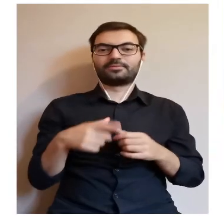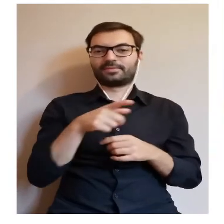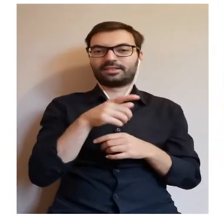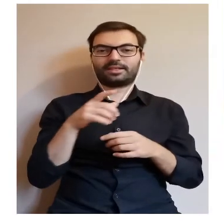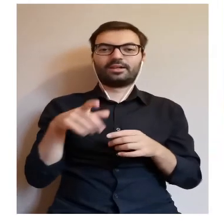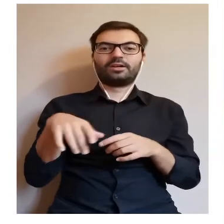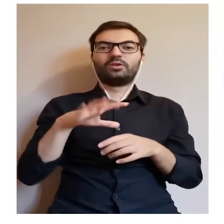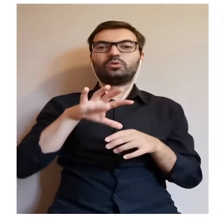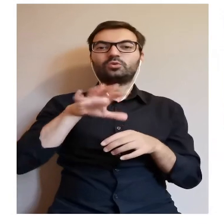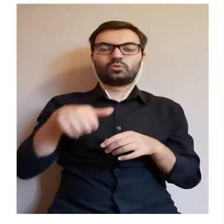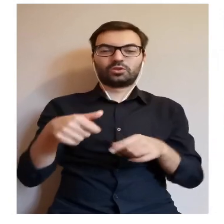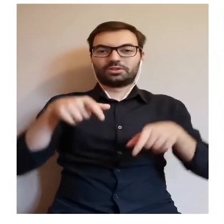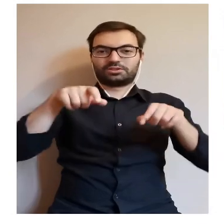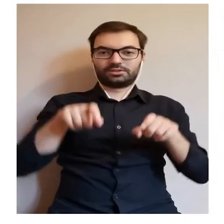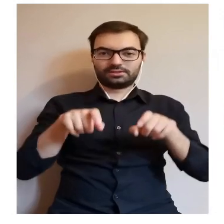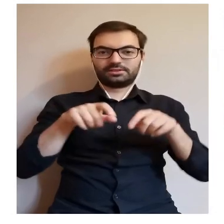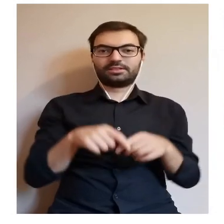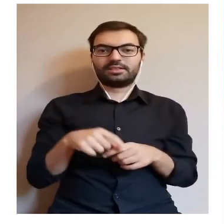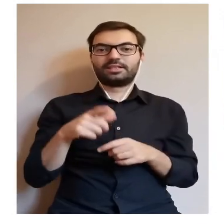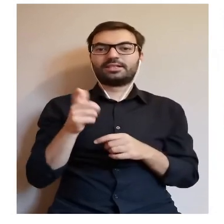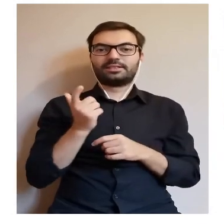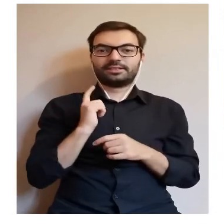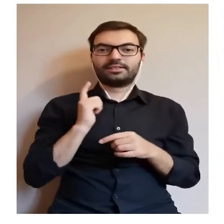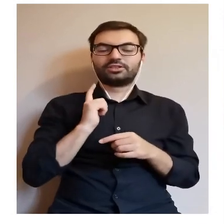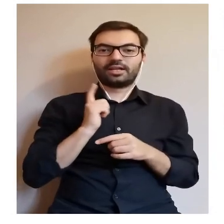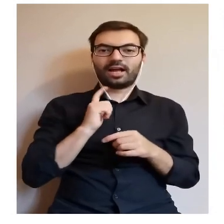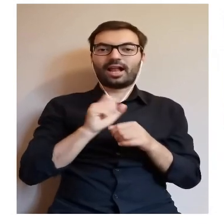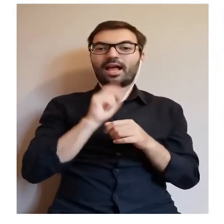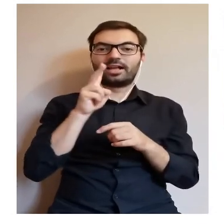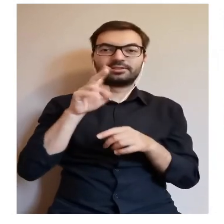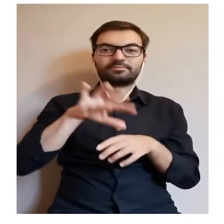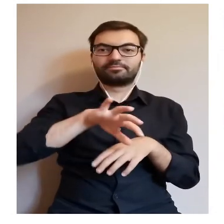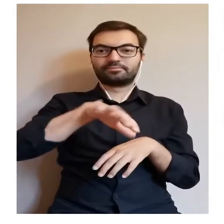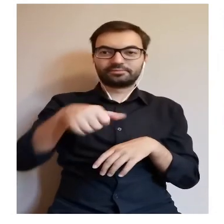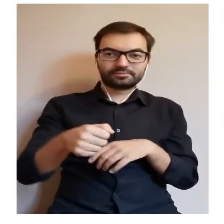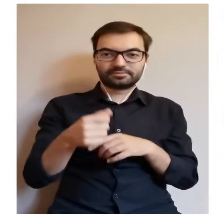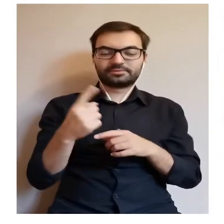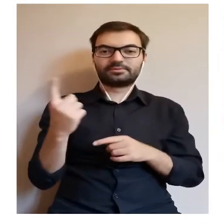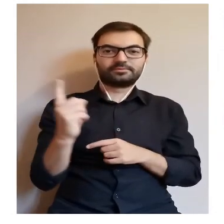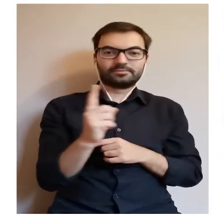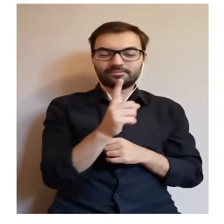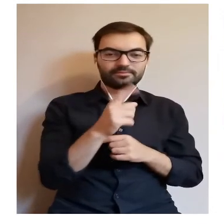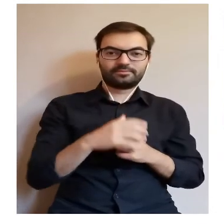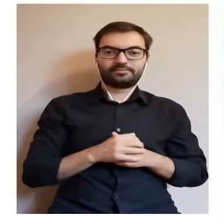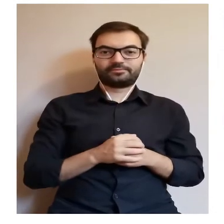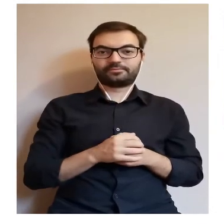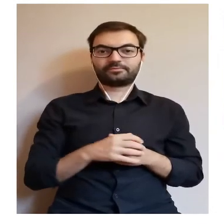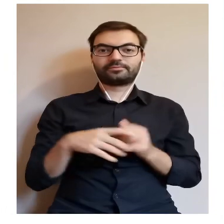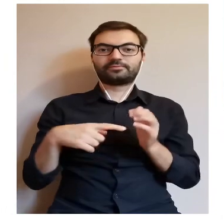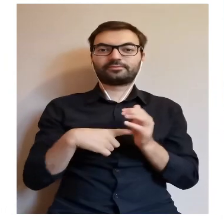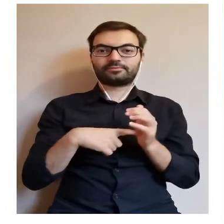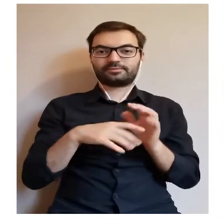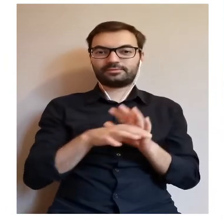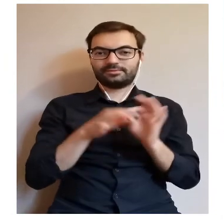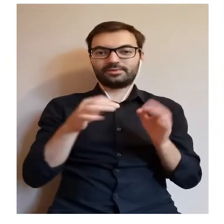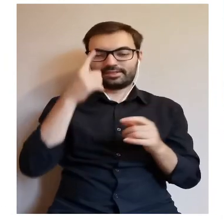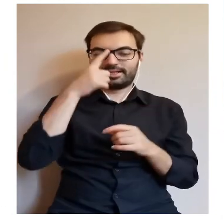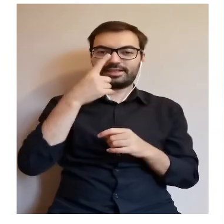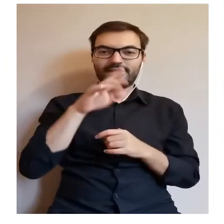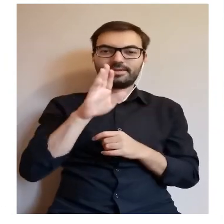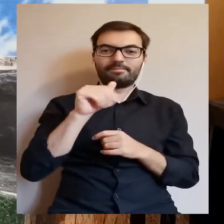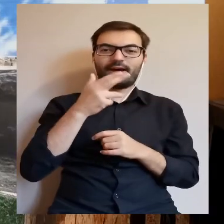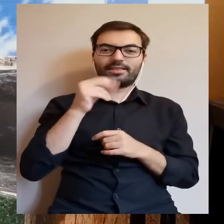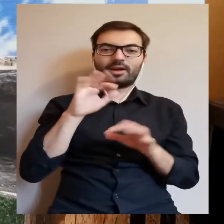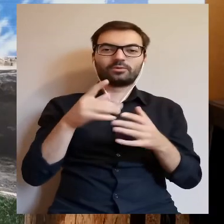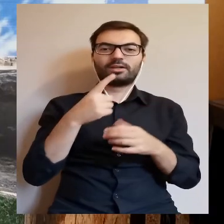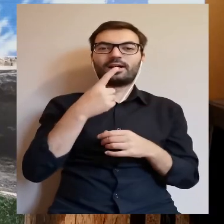No i siedzieli na tej Dybance i Dybali na cudzy majątek, na cudze życie. No i od tej pory Góra